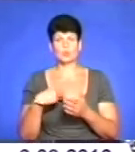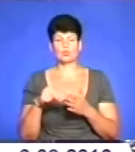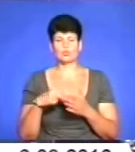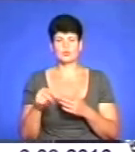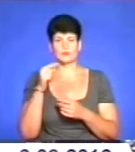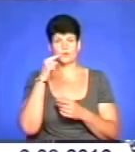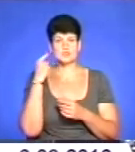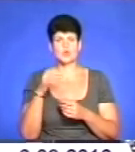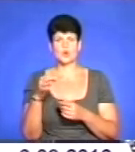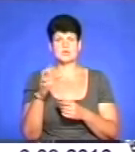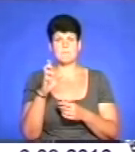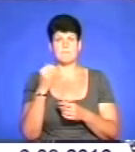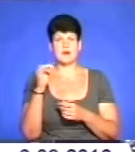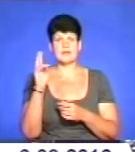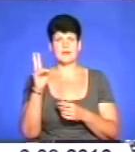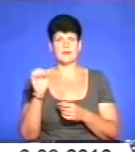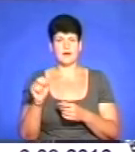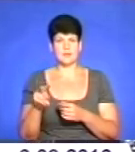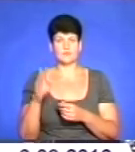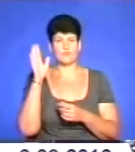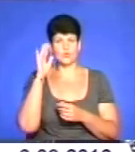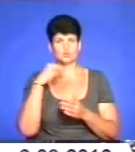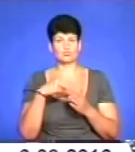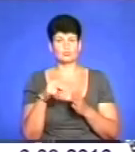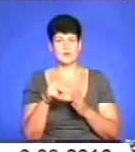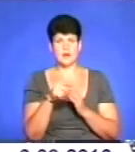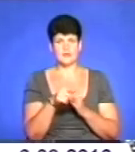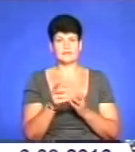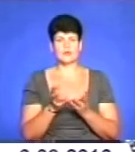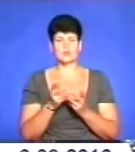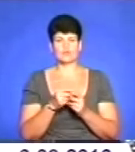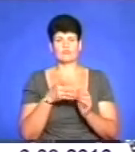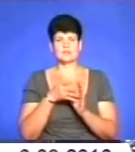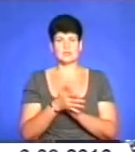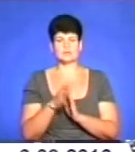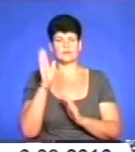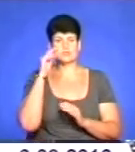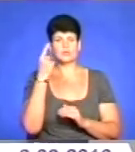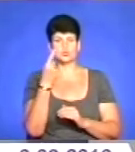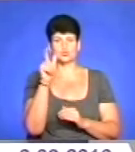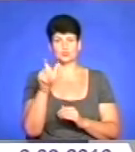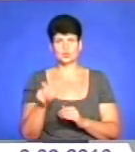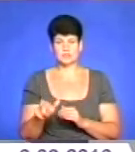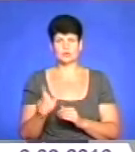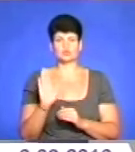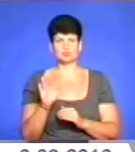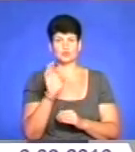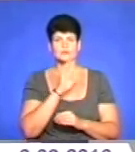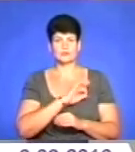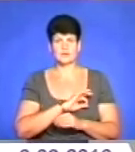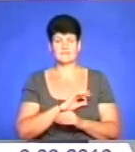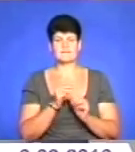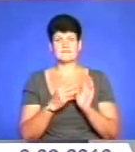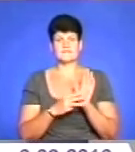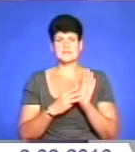Байкал воду, вони трубопровід кинули, але в них розрахунок витрат води на одного громадянина, що вони будуть використовувати, всього